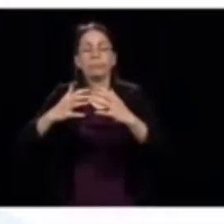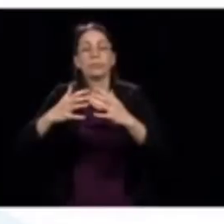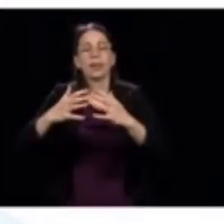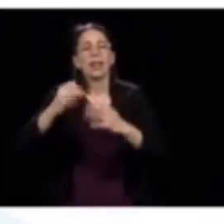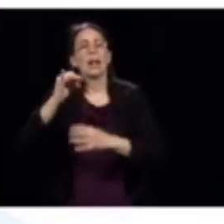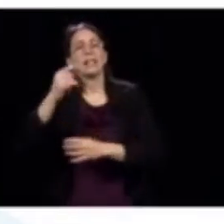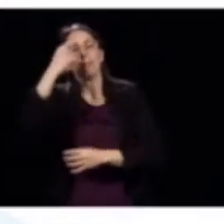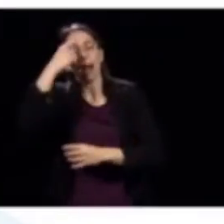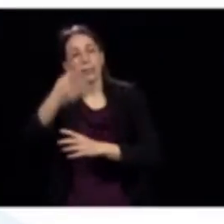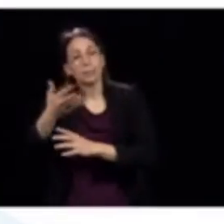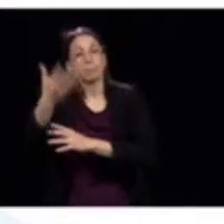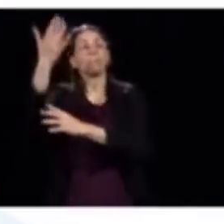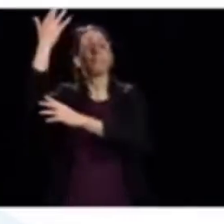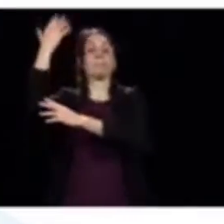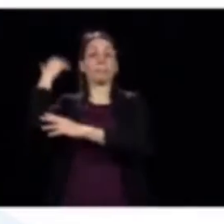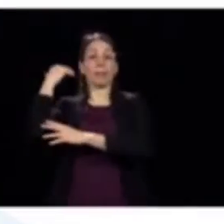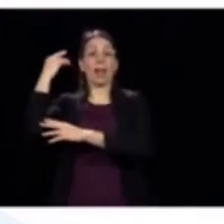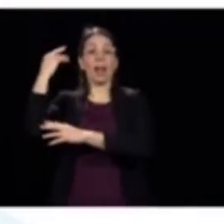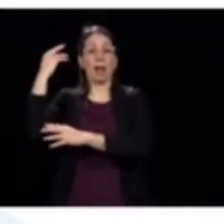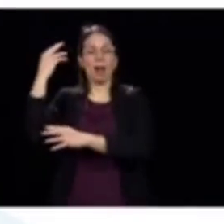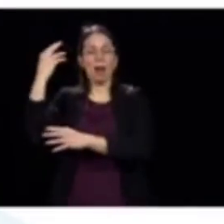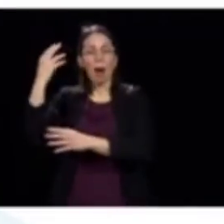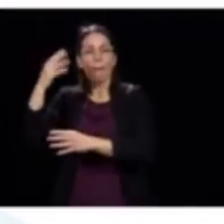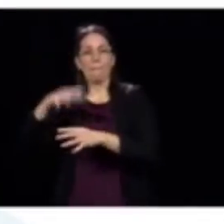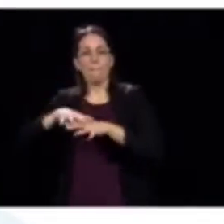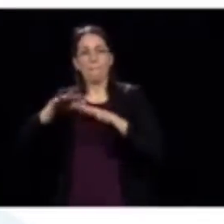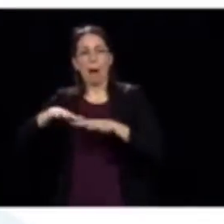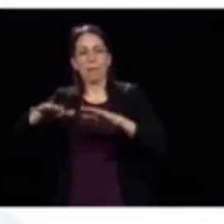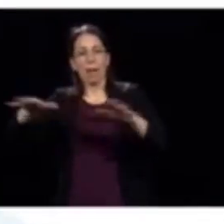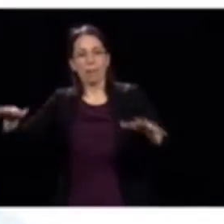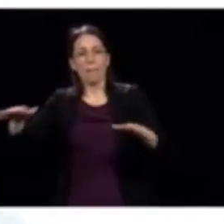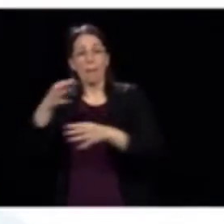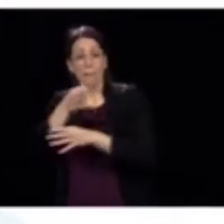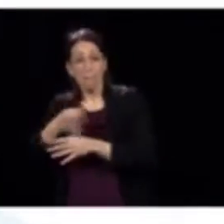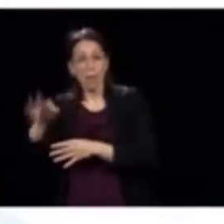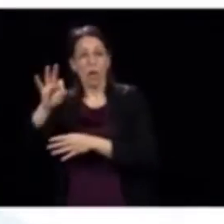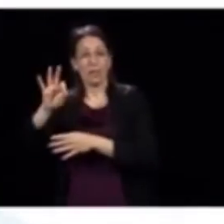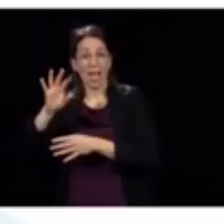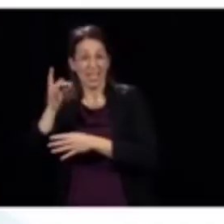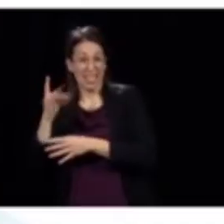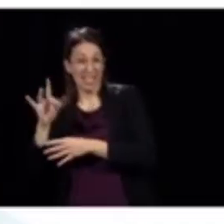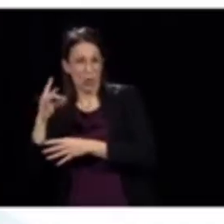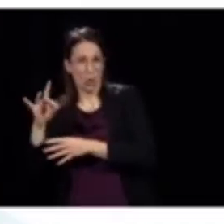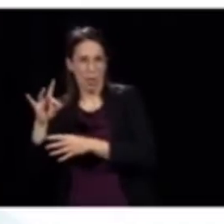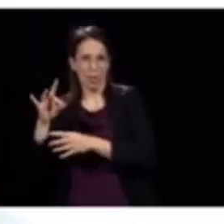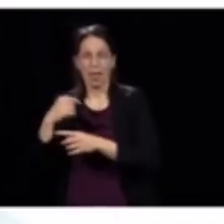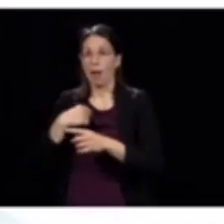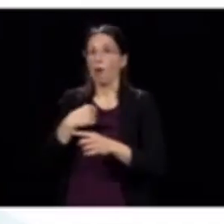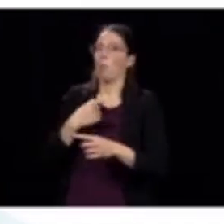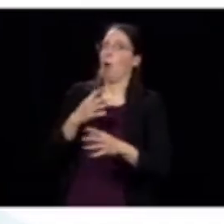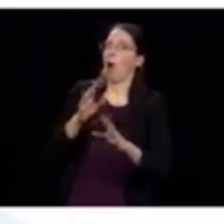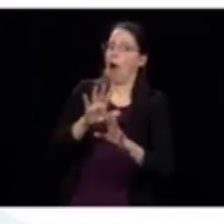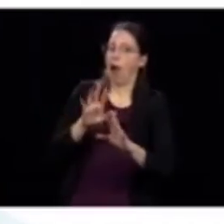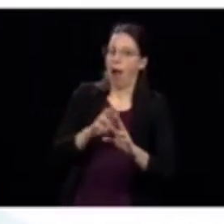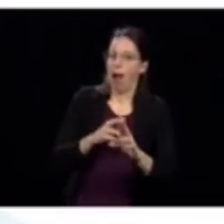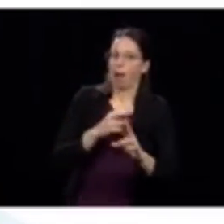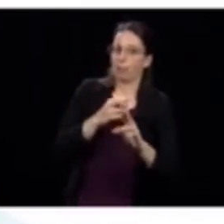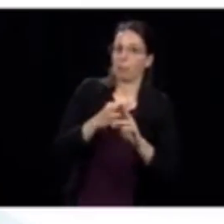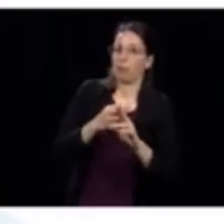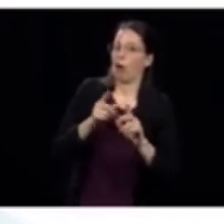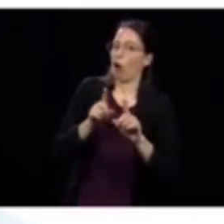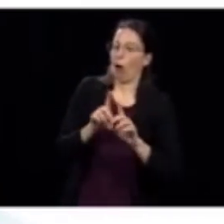1918, la deuxième vague a été beaucoup plus dure que la première. Moi, j'étais jeune à cet âge-là, M. Laforêt.